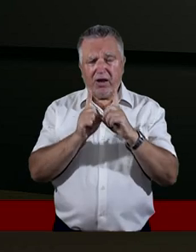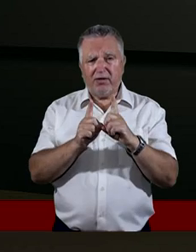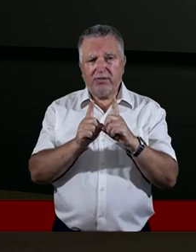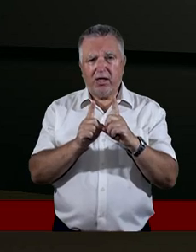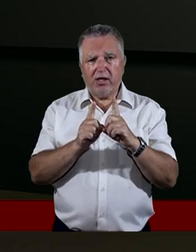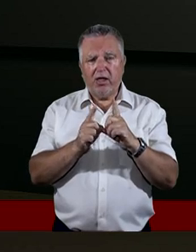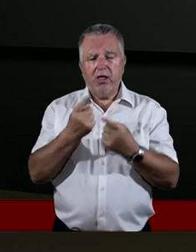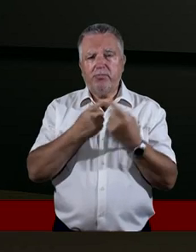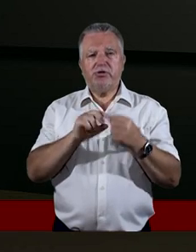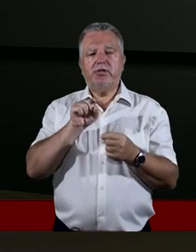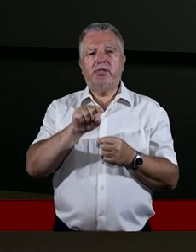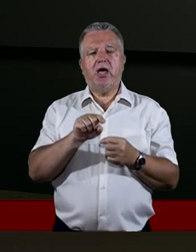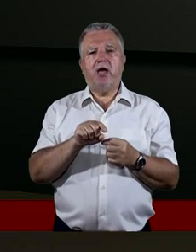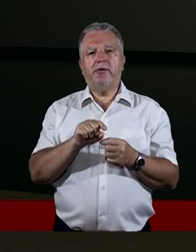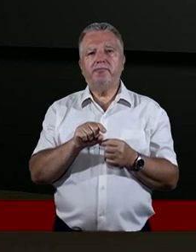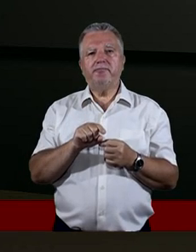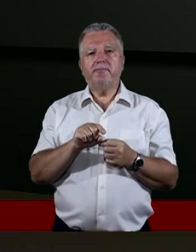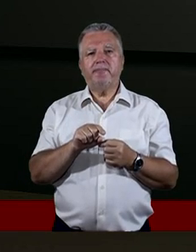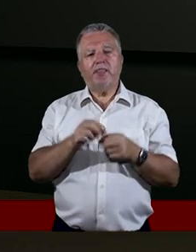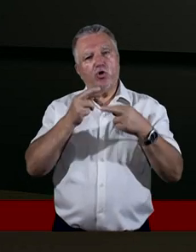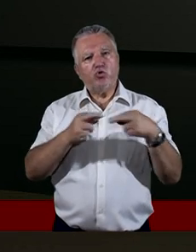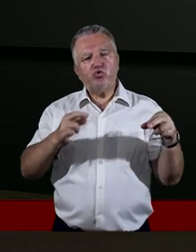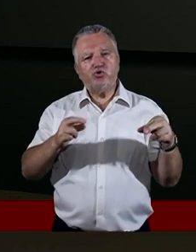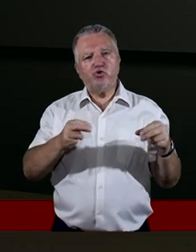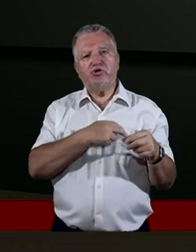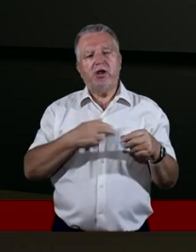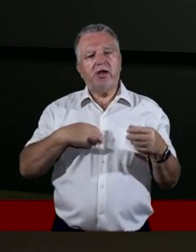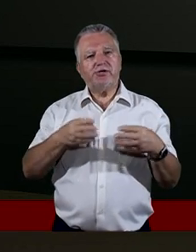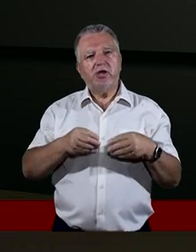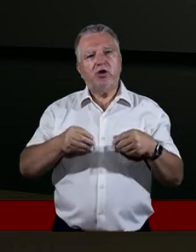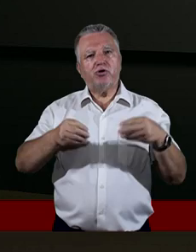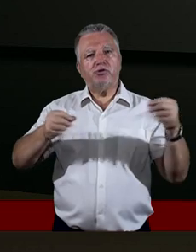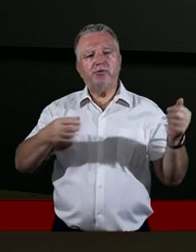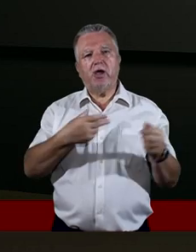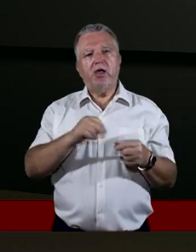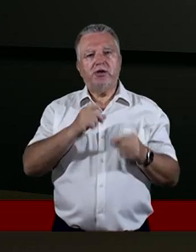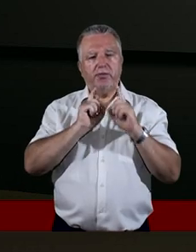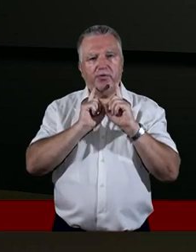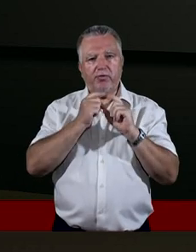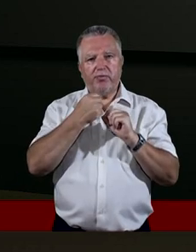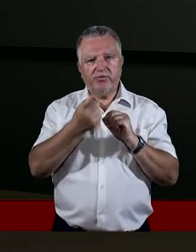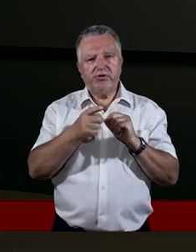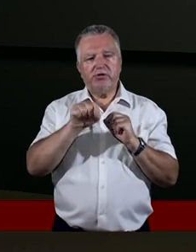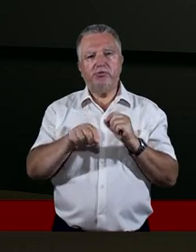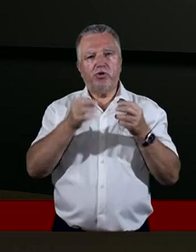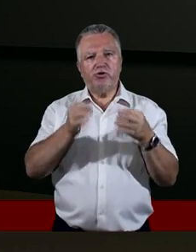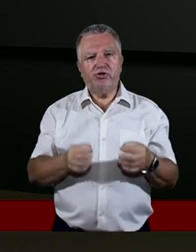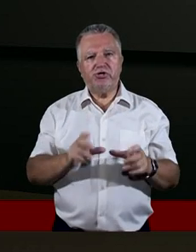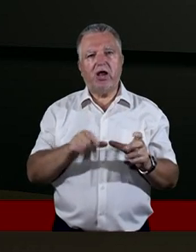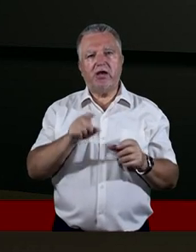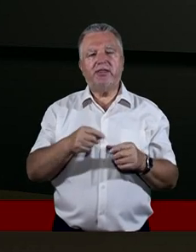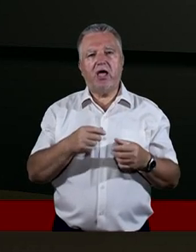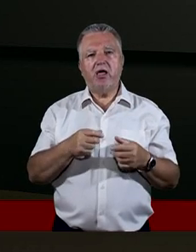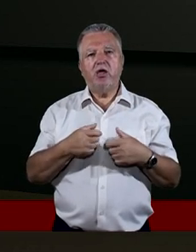ta dowolność to jest coś, co nas rozwija. Nie powiedzieliśmy tego dzisiaj, ale to trzeba powiedzieć, że ta ewangelizacja,